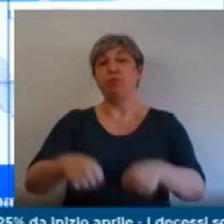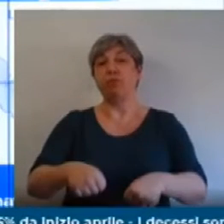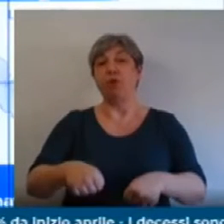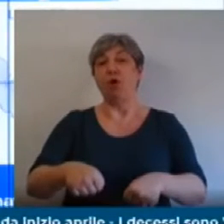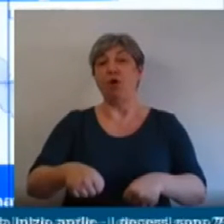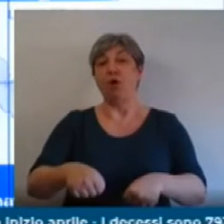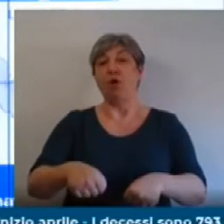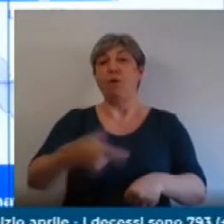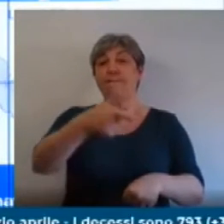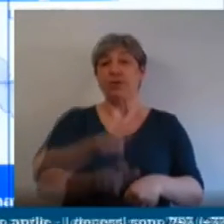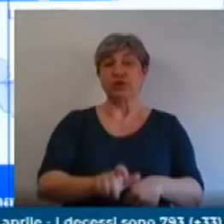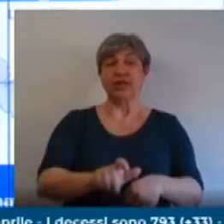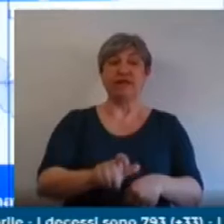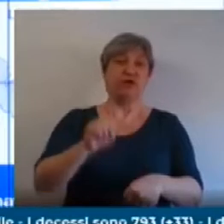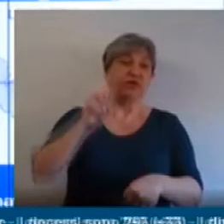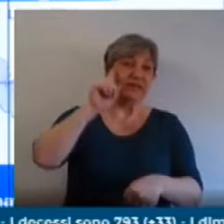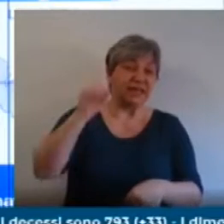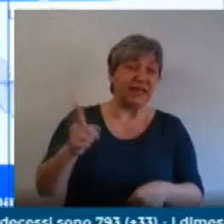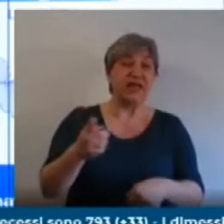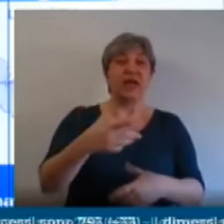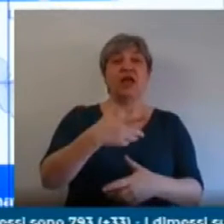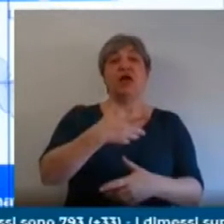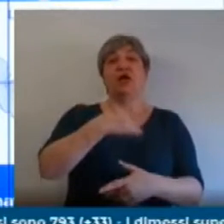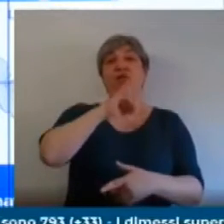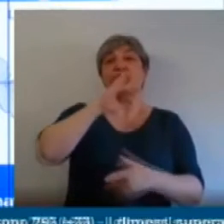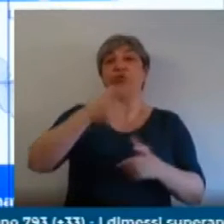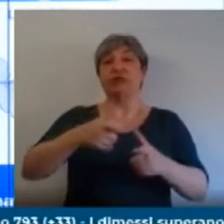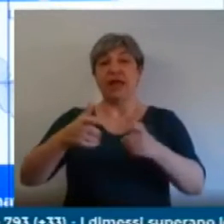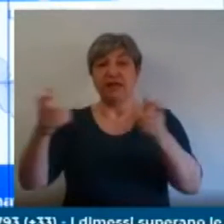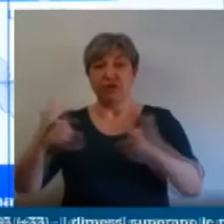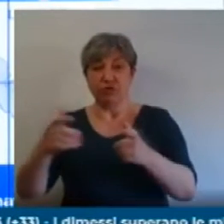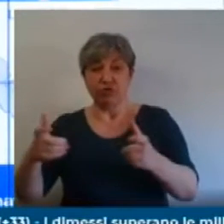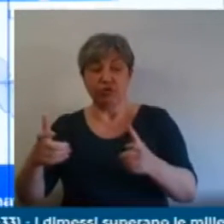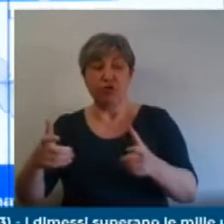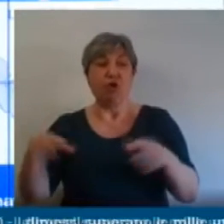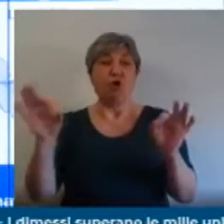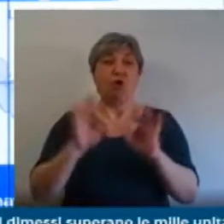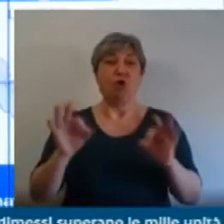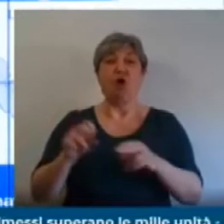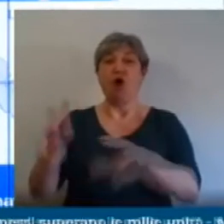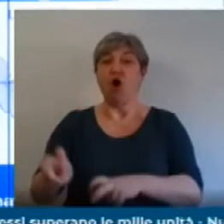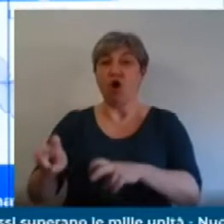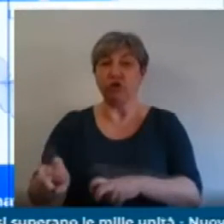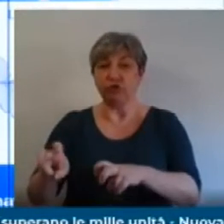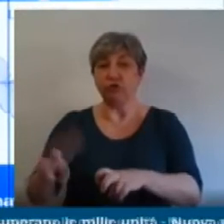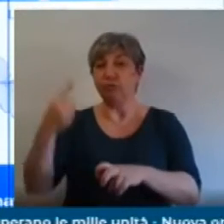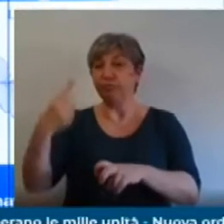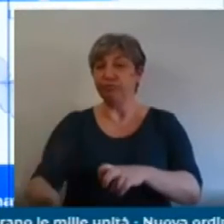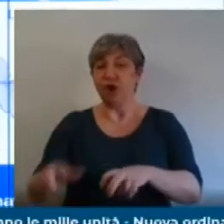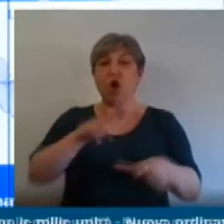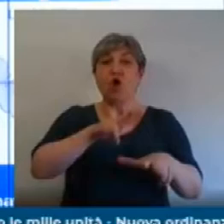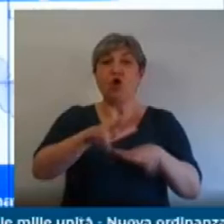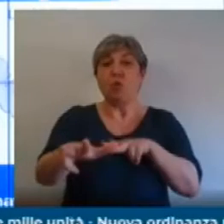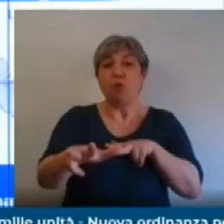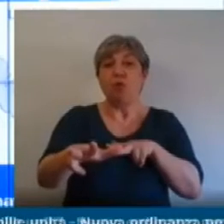frutteto coltivabile o al massimo nel comune limitrofo, ovvero deve essere un appezzamento di